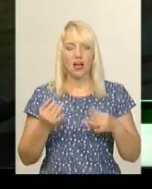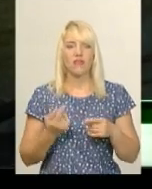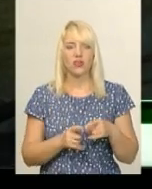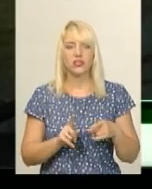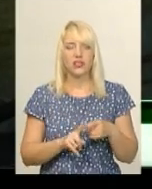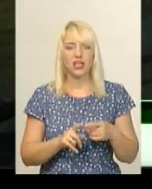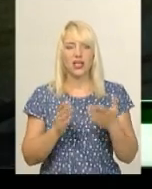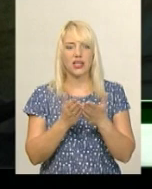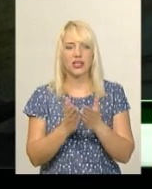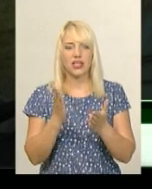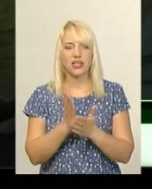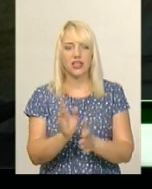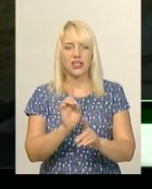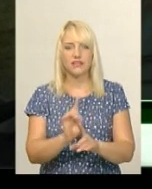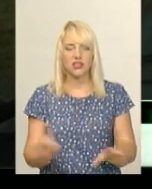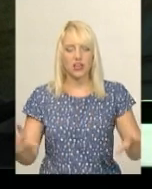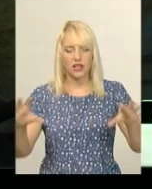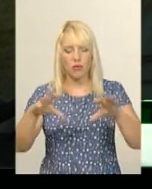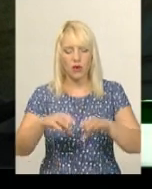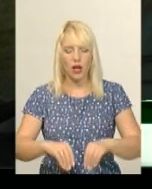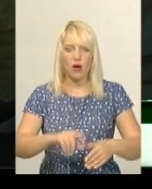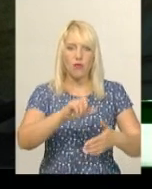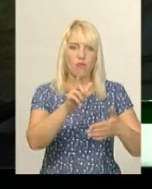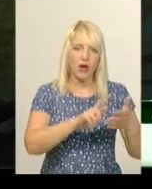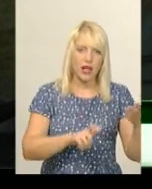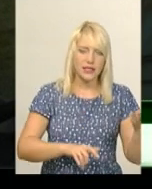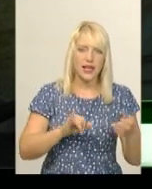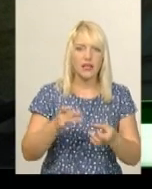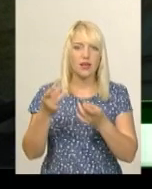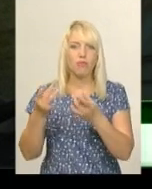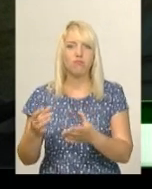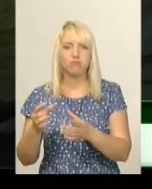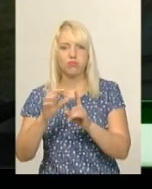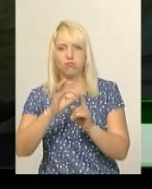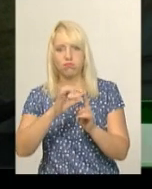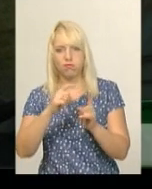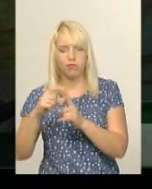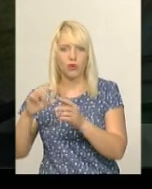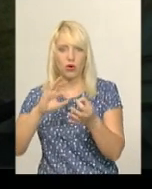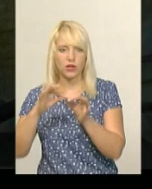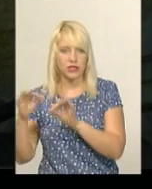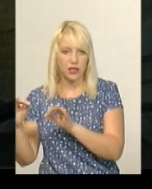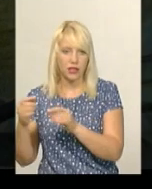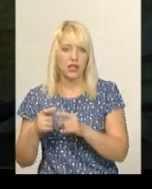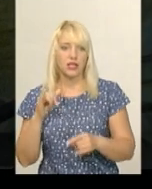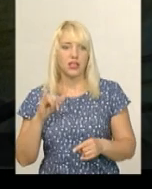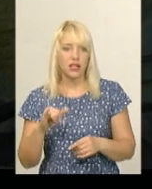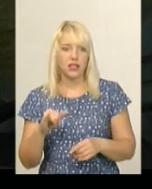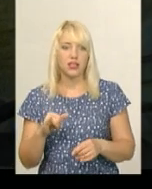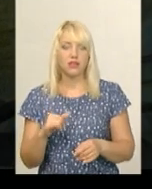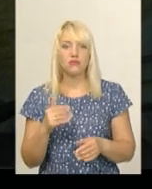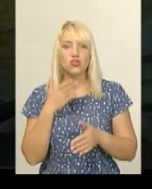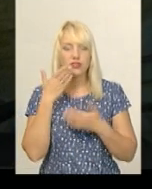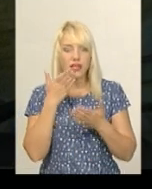книги є незвичайне поєднання поезії і прози. Справа в тому, що читач має